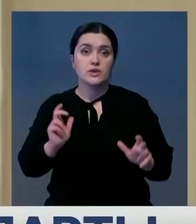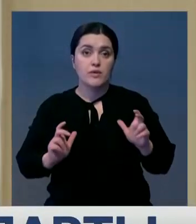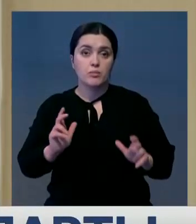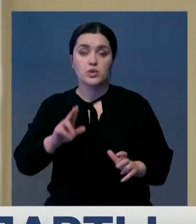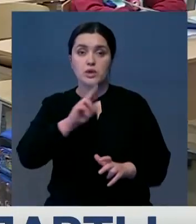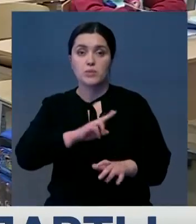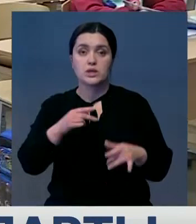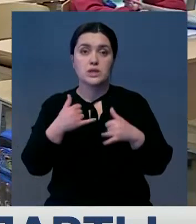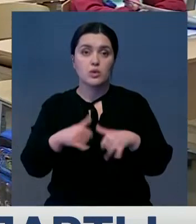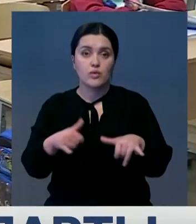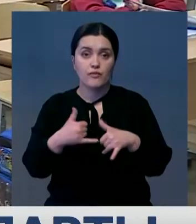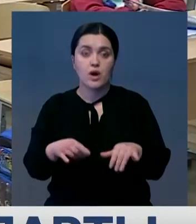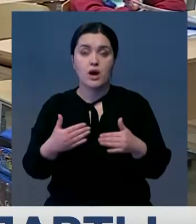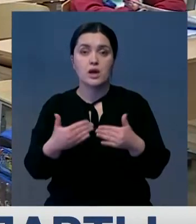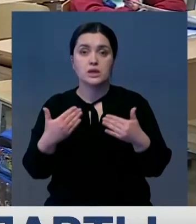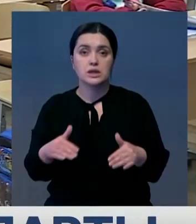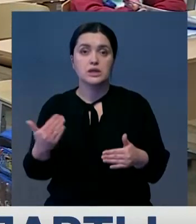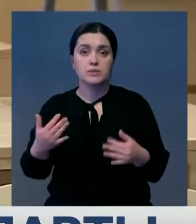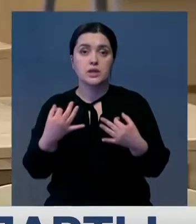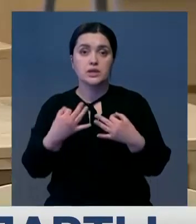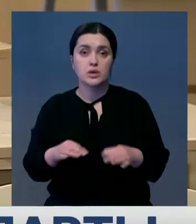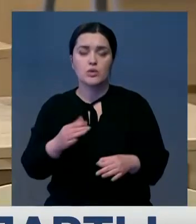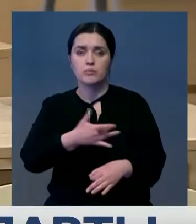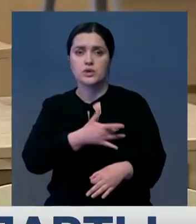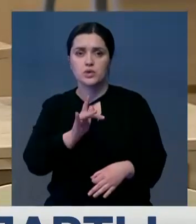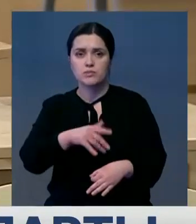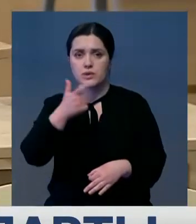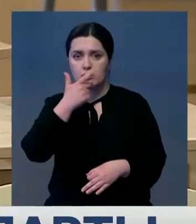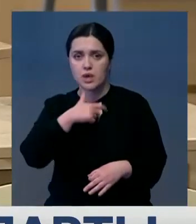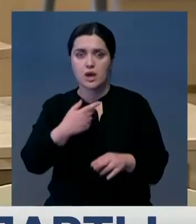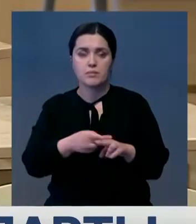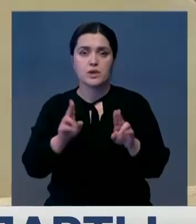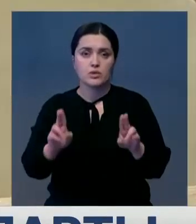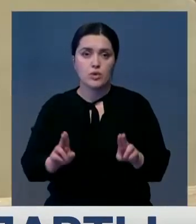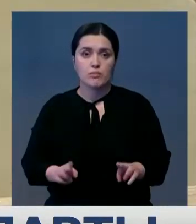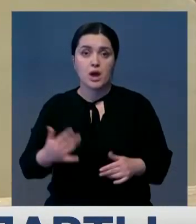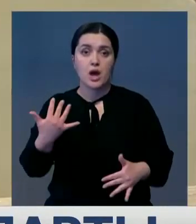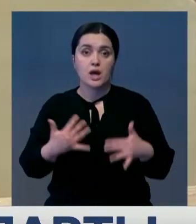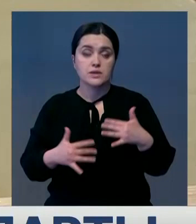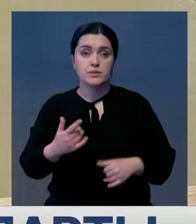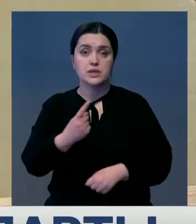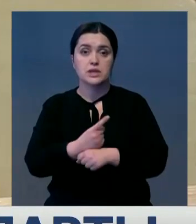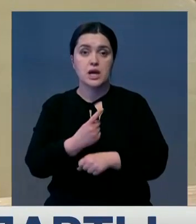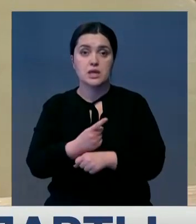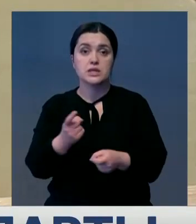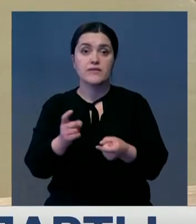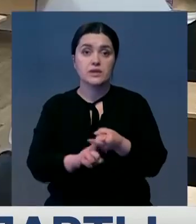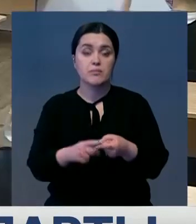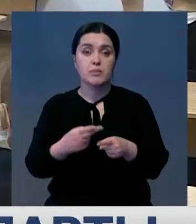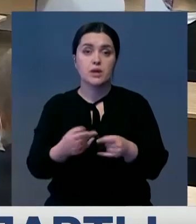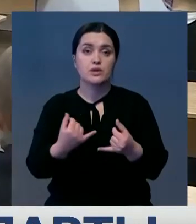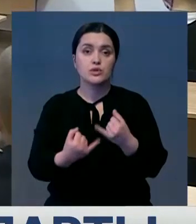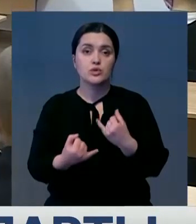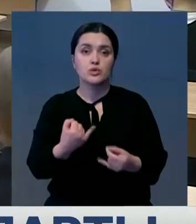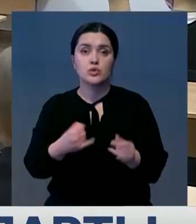и вузах возобновят работу столовые, однако открыться им разрешили при строгом соблюдении санитарных норм. Ослабление ограничений связано с